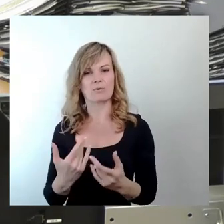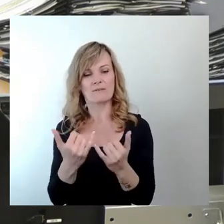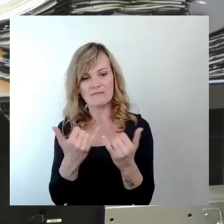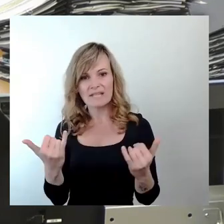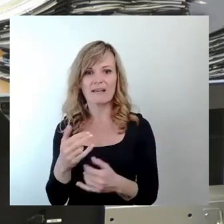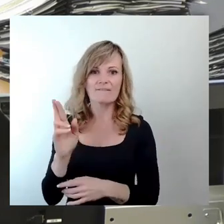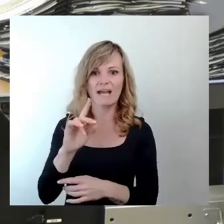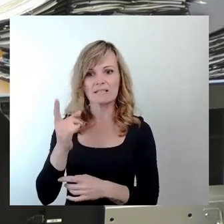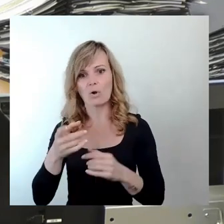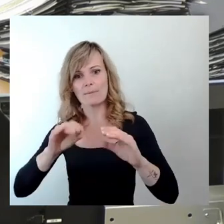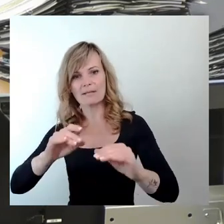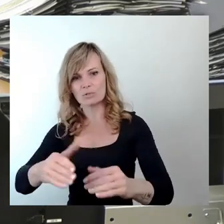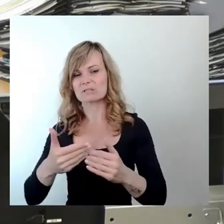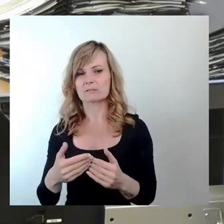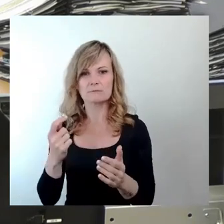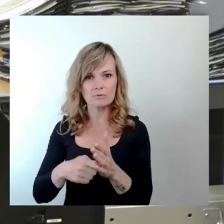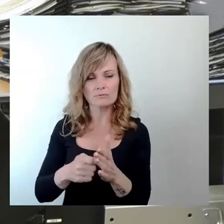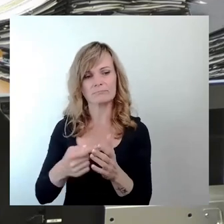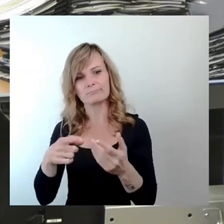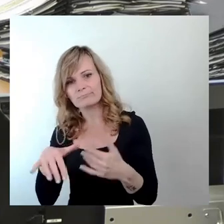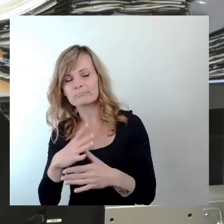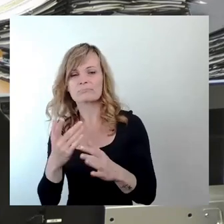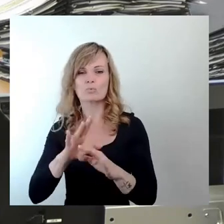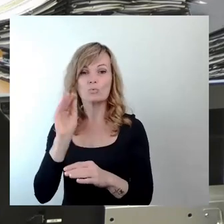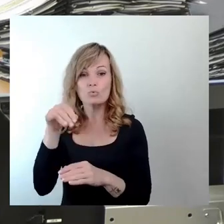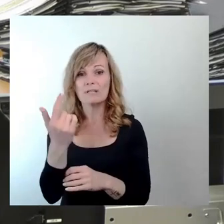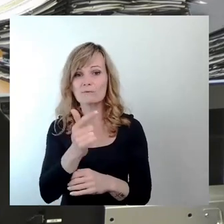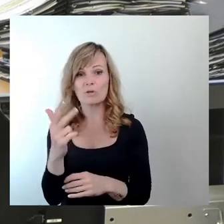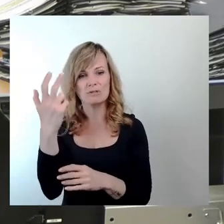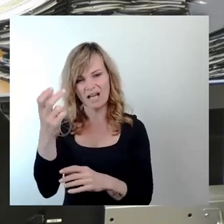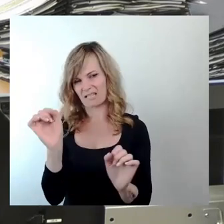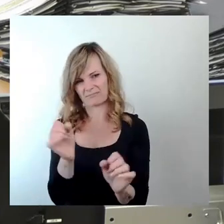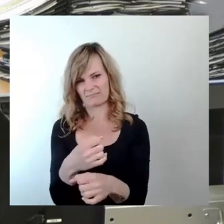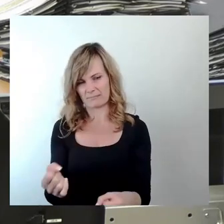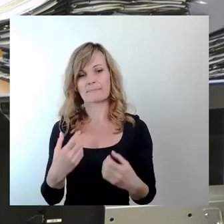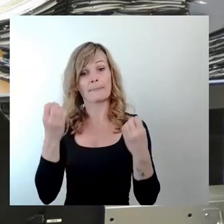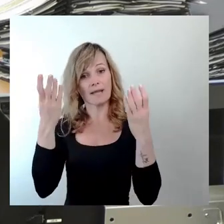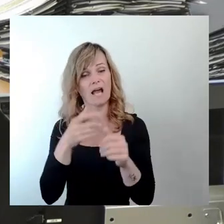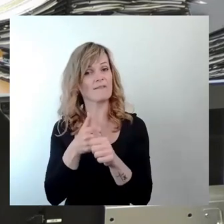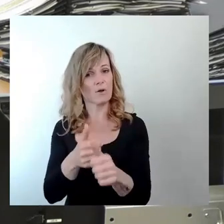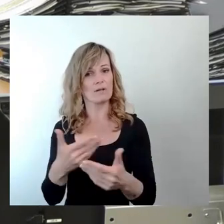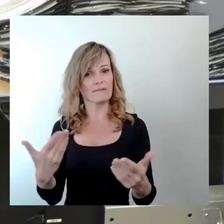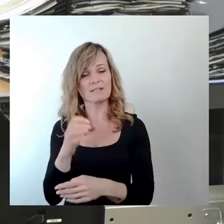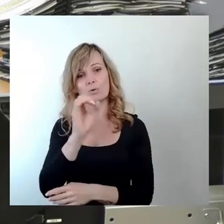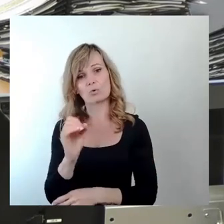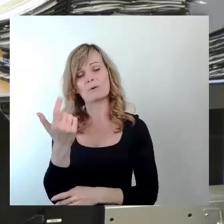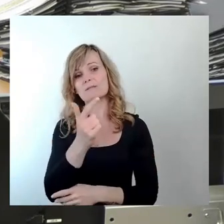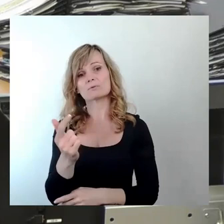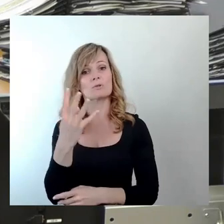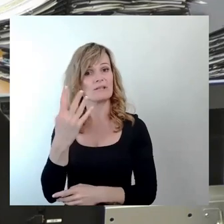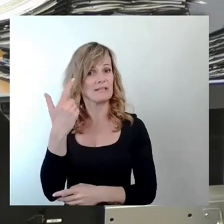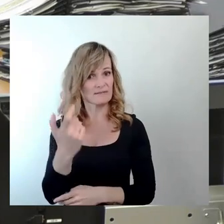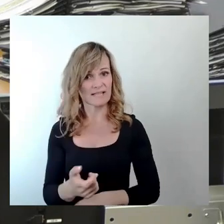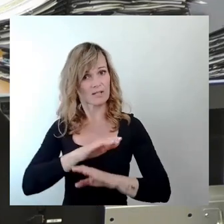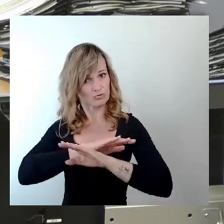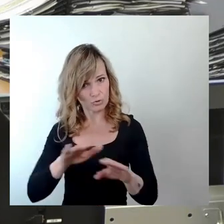treffen, die über das Jahr 2030 hinausgeht. Klar ist für uns in der Folge, Oktober 2024 ist dann Schluss am